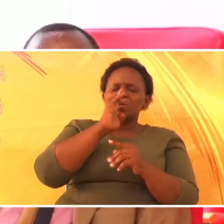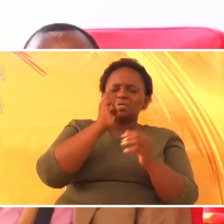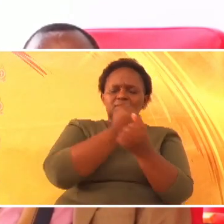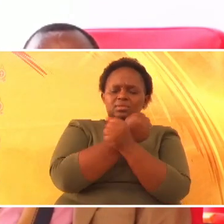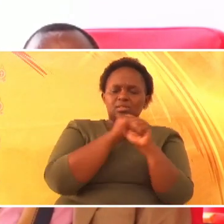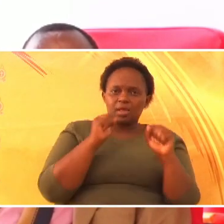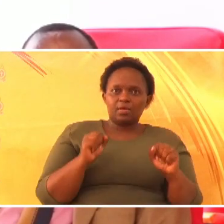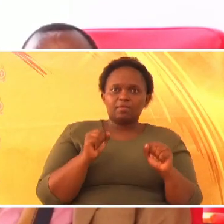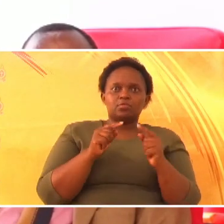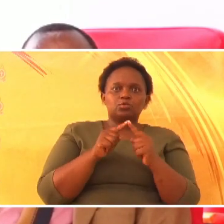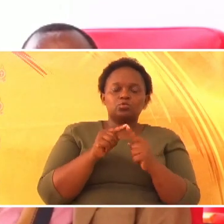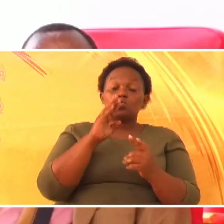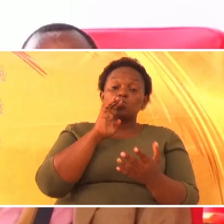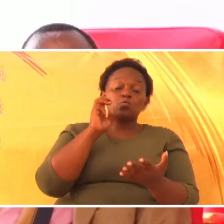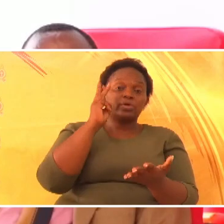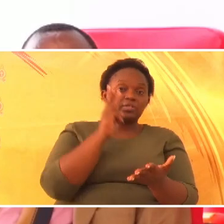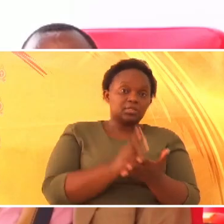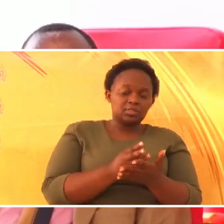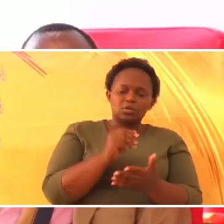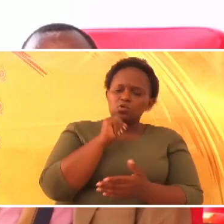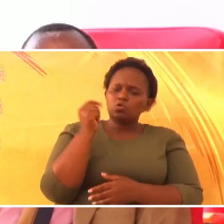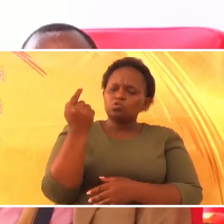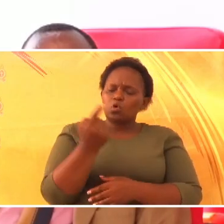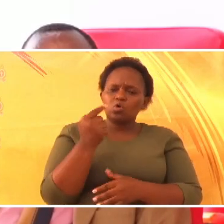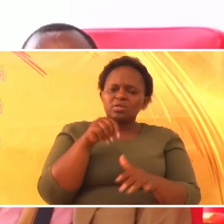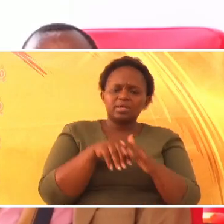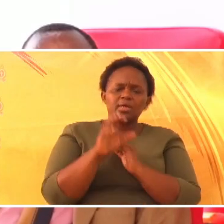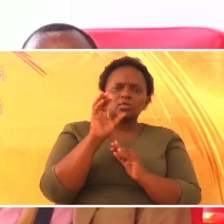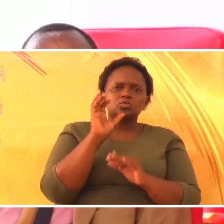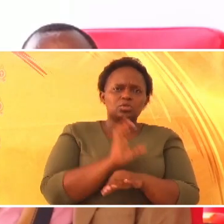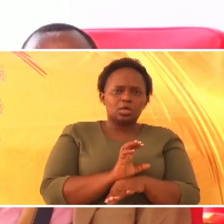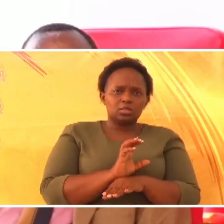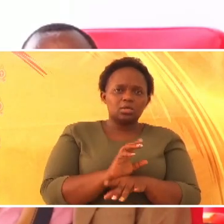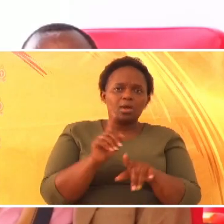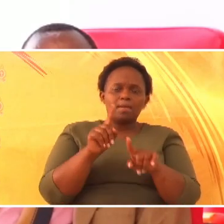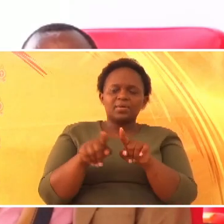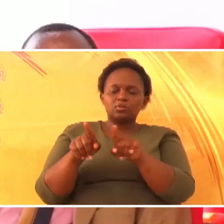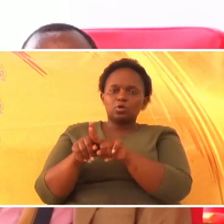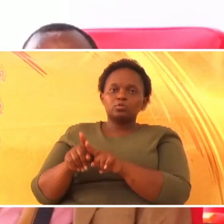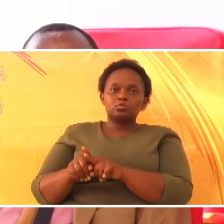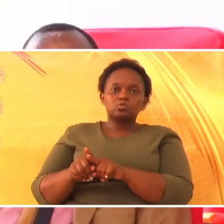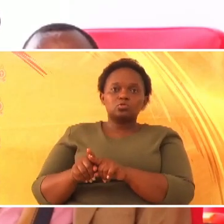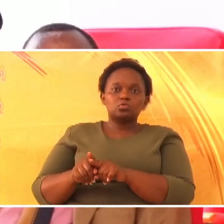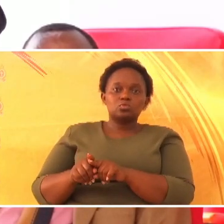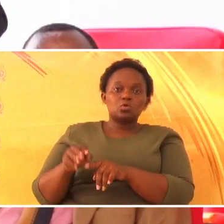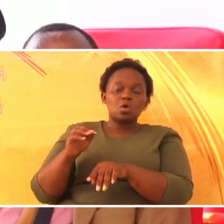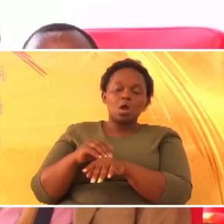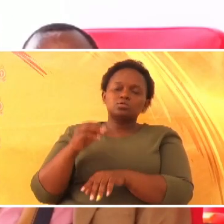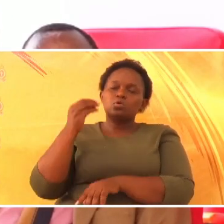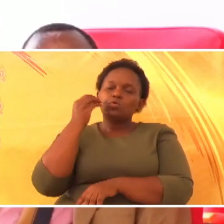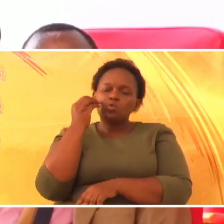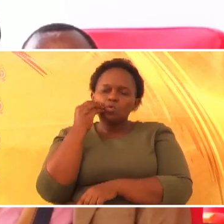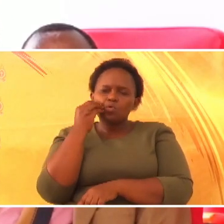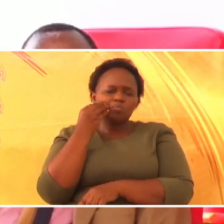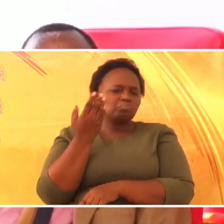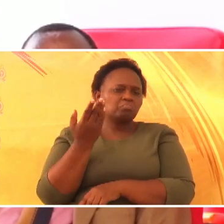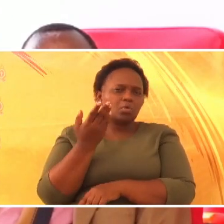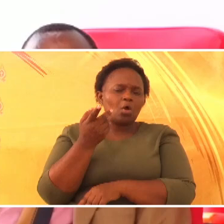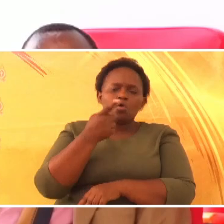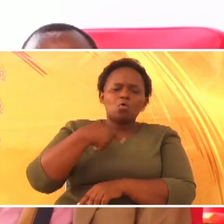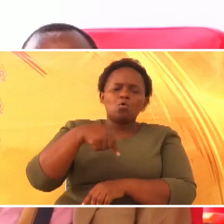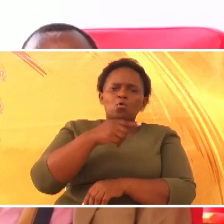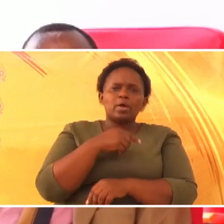tuwe, washahidi, siotu hapa kanisani, hatakule, hatakule inje, tuwe